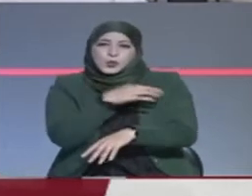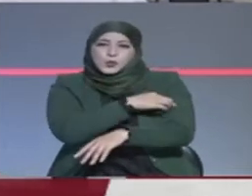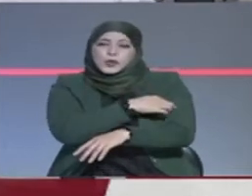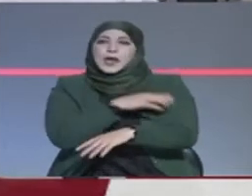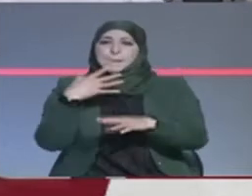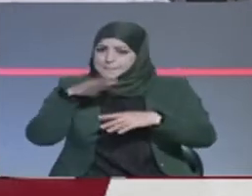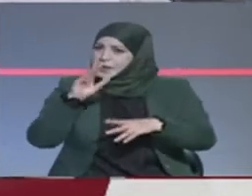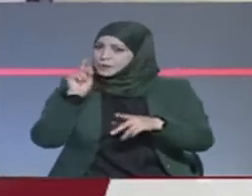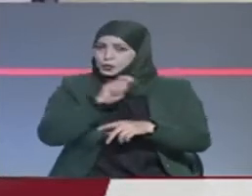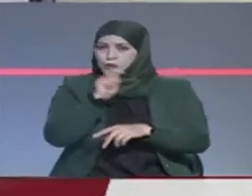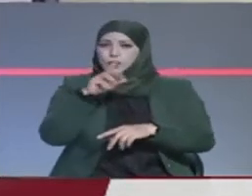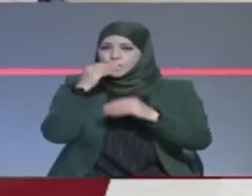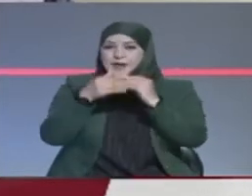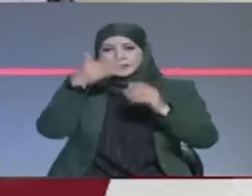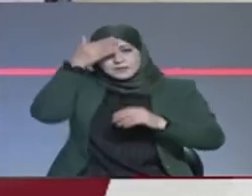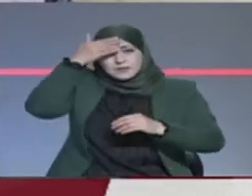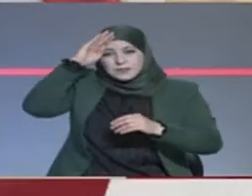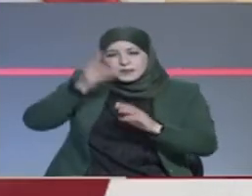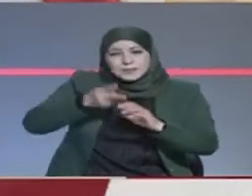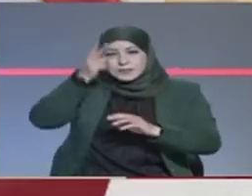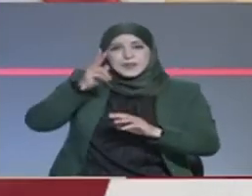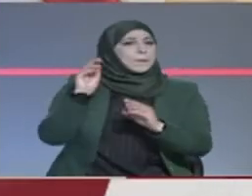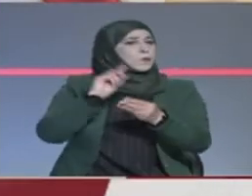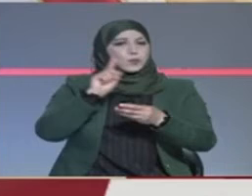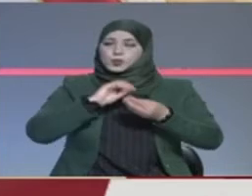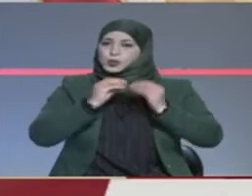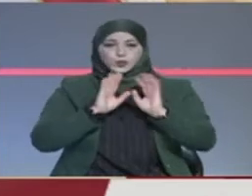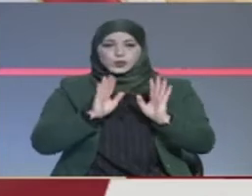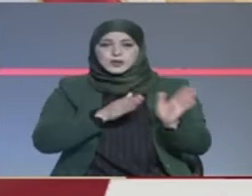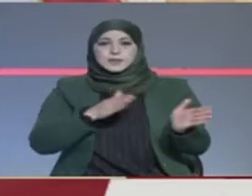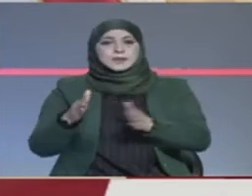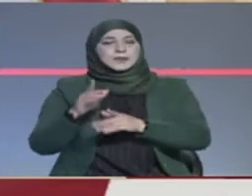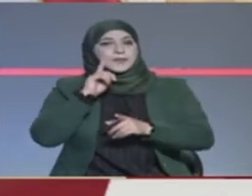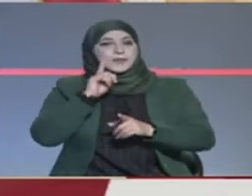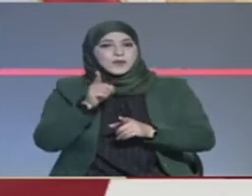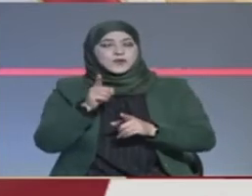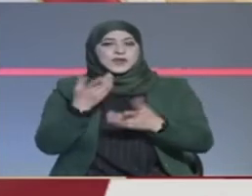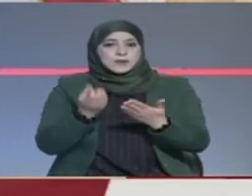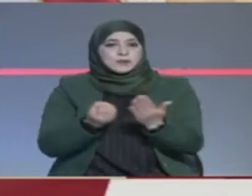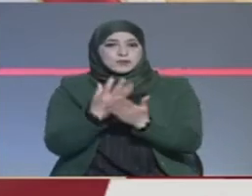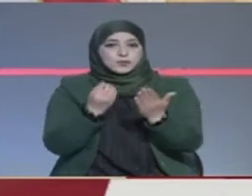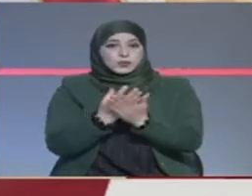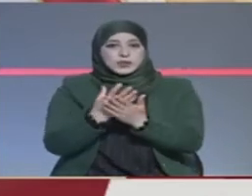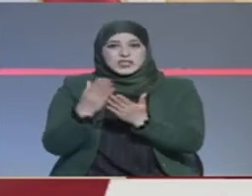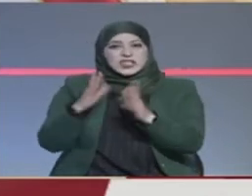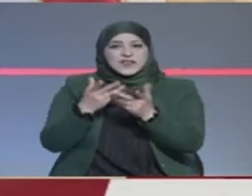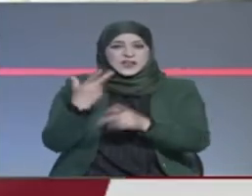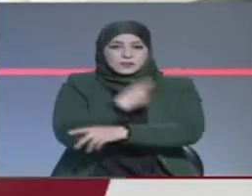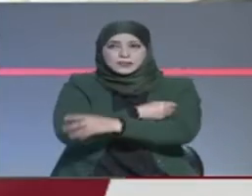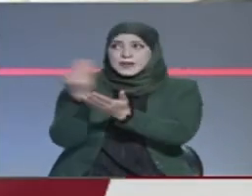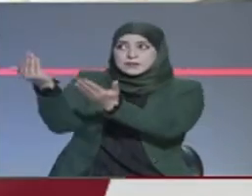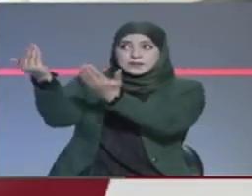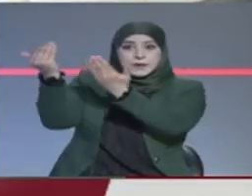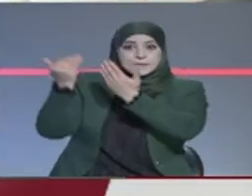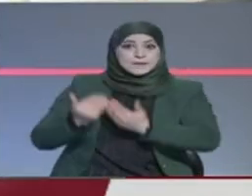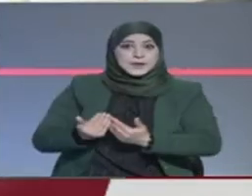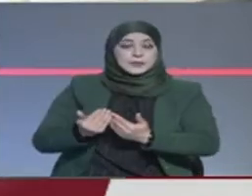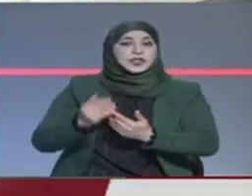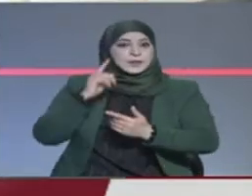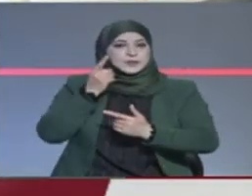طفيف لدرجة الحرارة ووهن وبخصوص خير مستجددته ملف جلب اللقاحات ذات فيروس كورونا